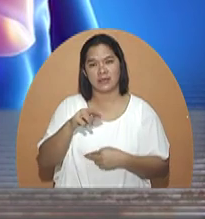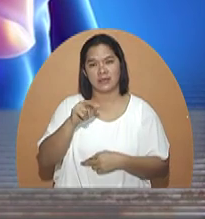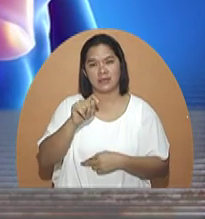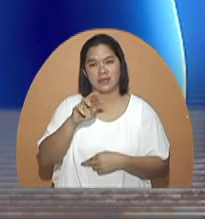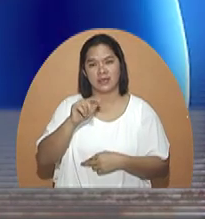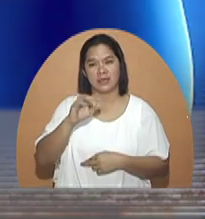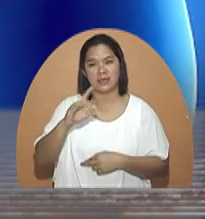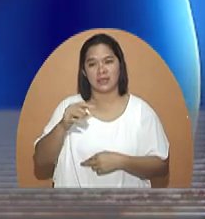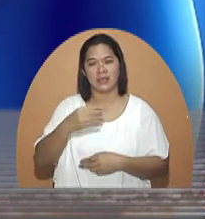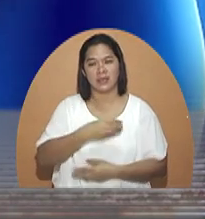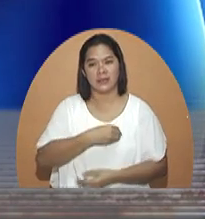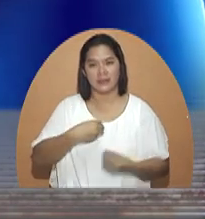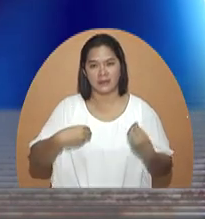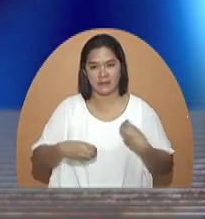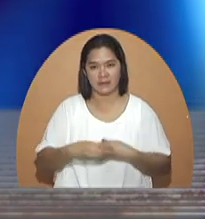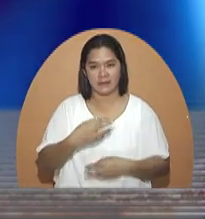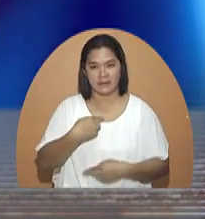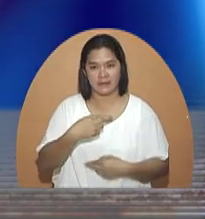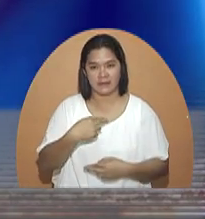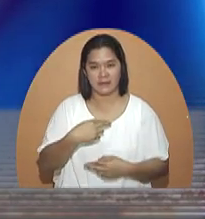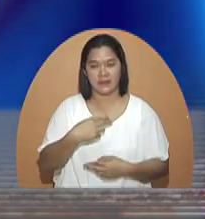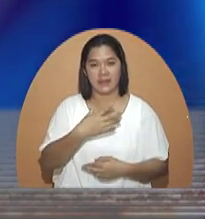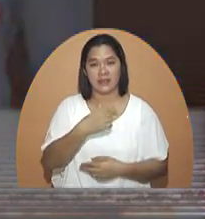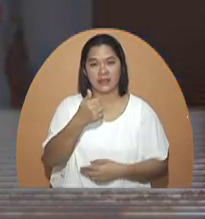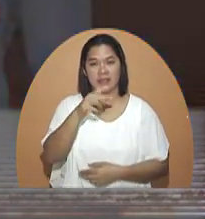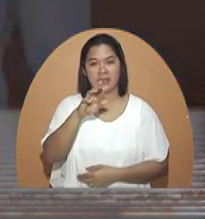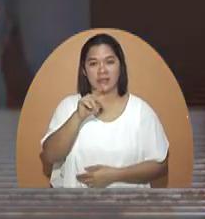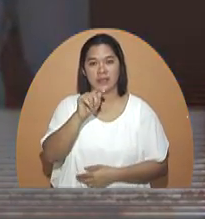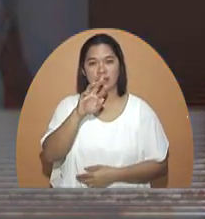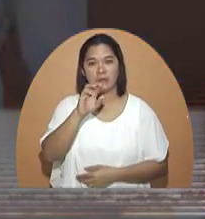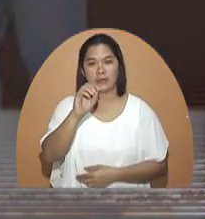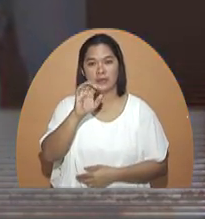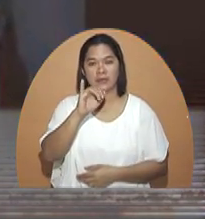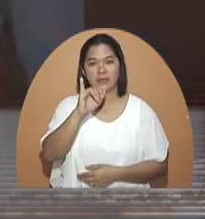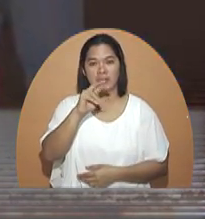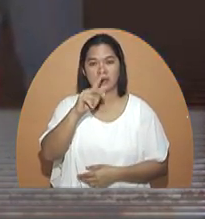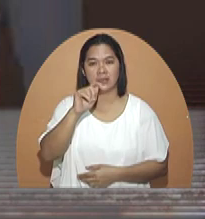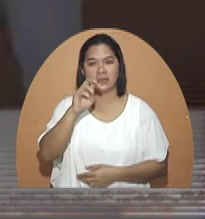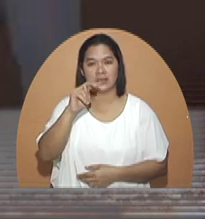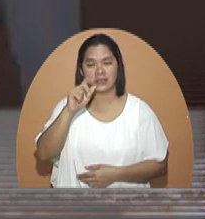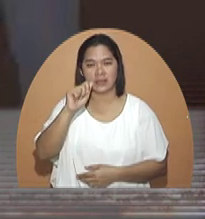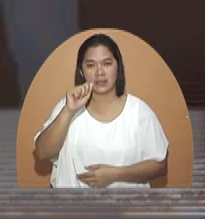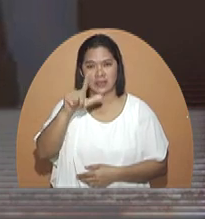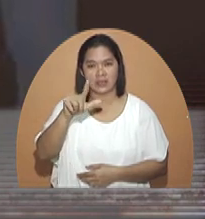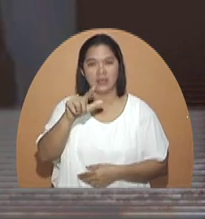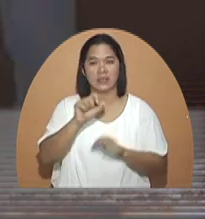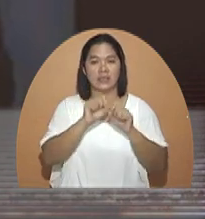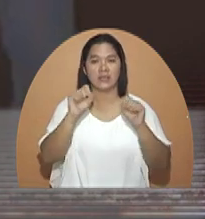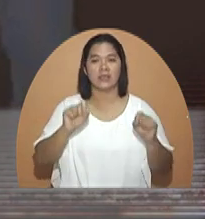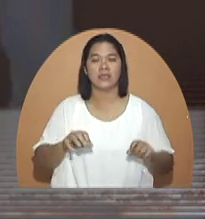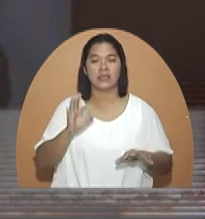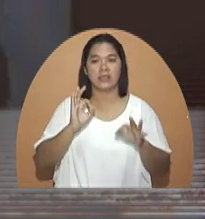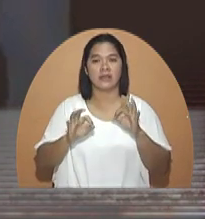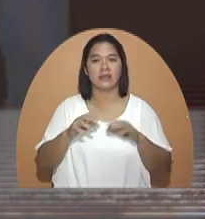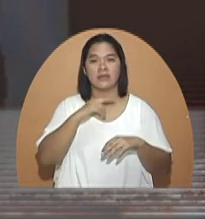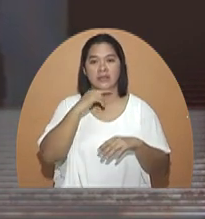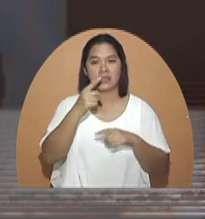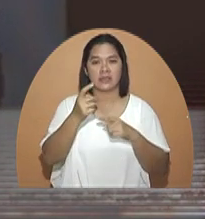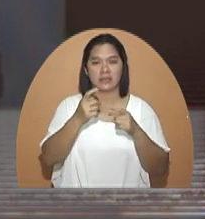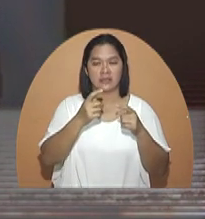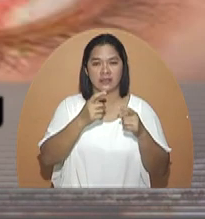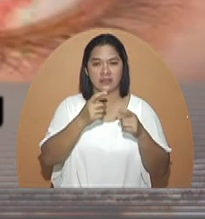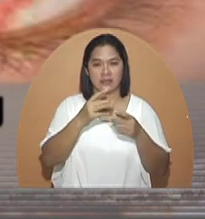tract reproductive at gastrointestinal systems ito'y kapag hindi ka agad